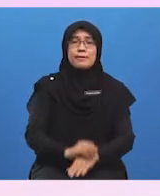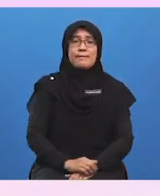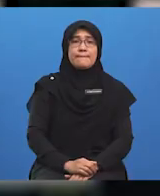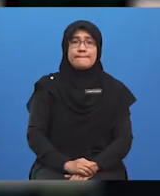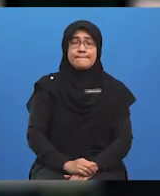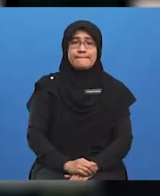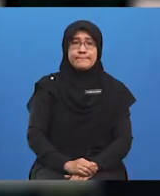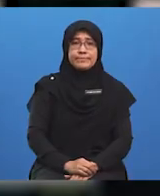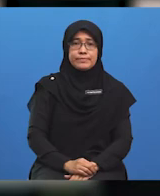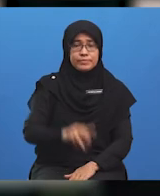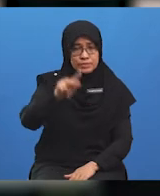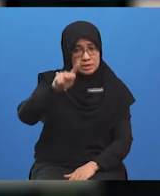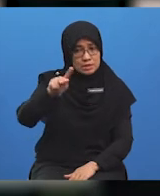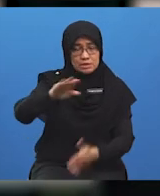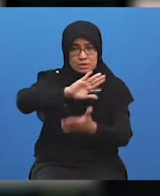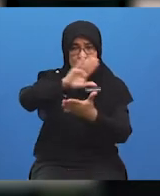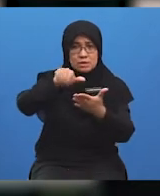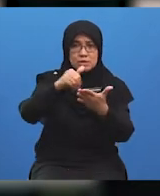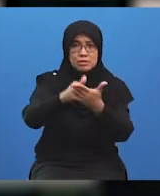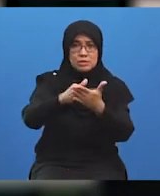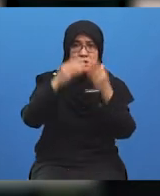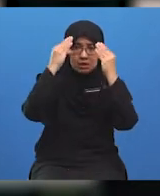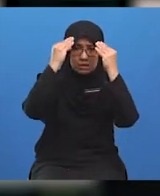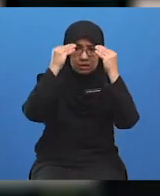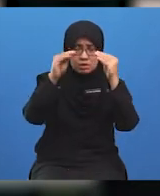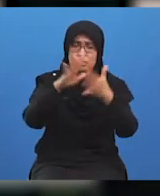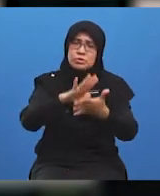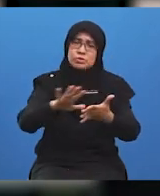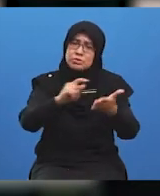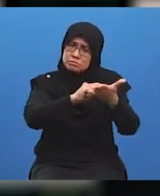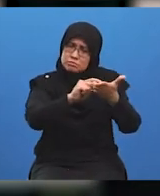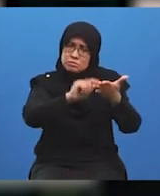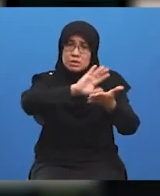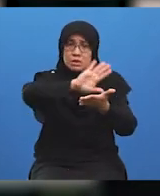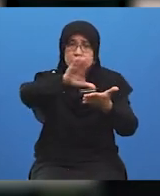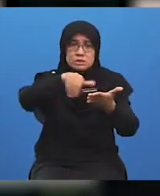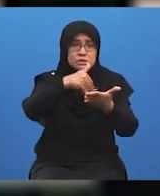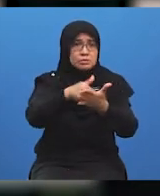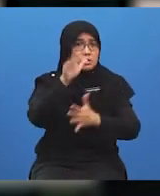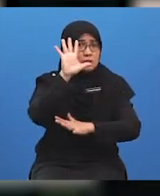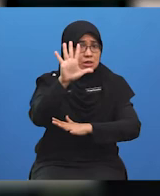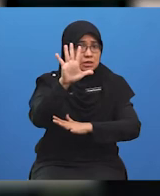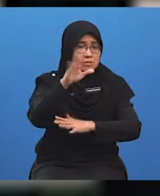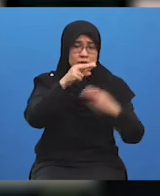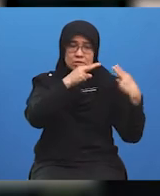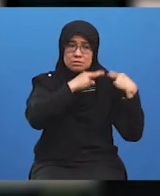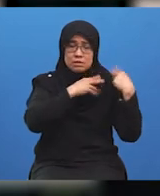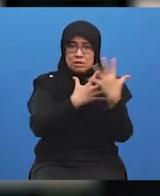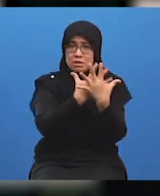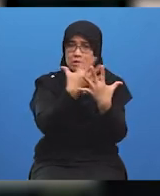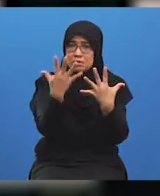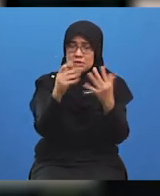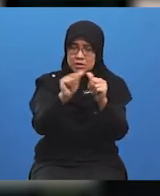pelajar-pelajar semua, cikgu sudah senaraikan kesemua lima peranan agensi kerajaan